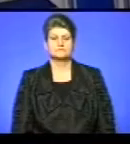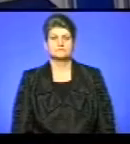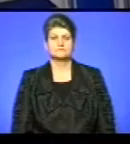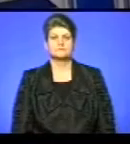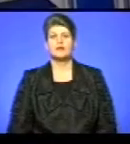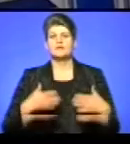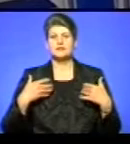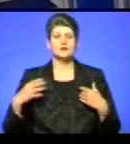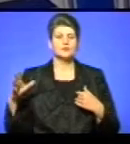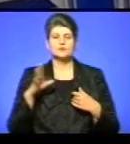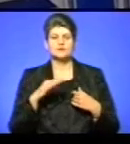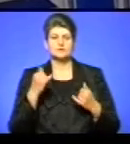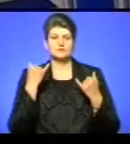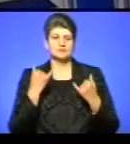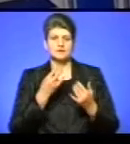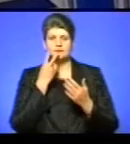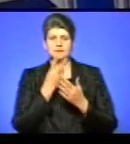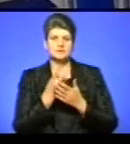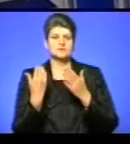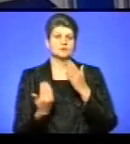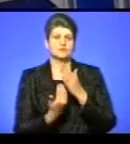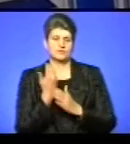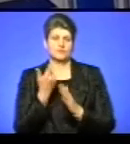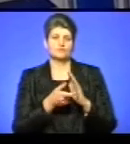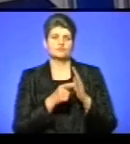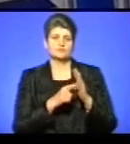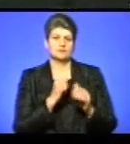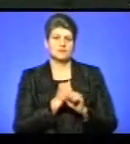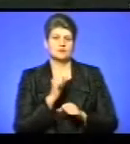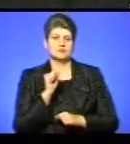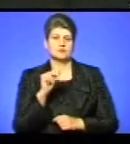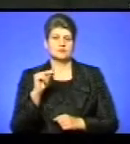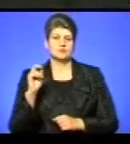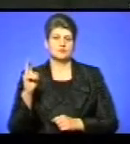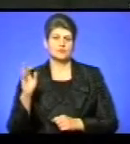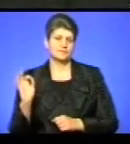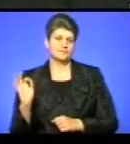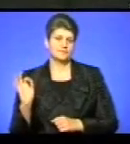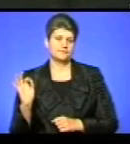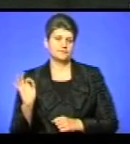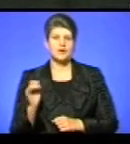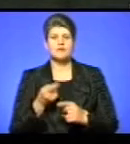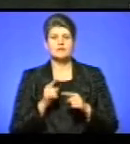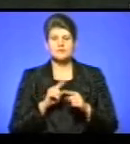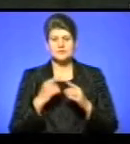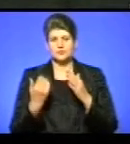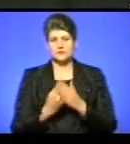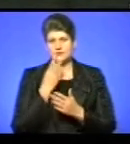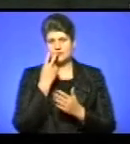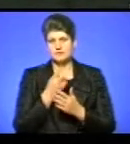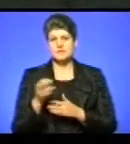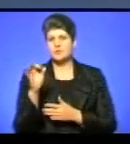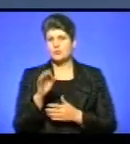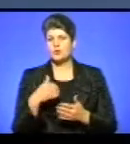Вітаю всіх, хто щойно приєднався до нас. Ви дивитесь новини у студії Анастасія Чечко. І у цьому випуску дивіться про таке.